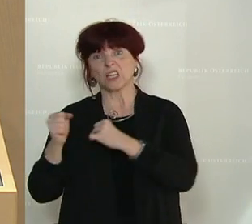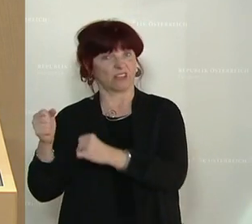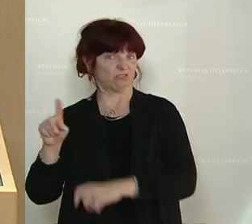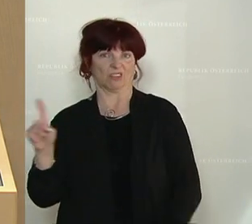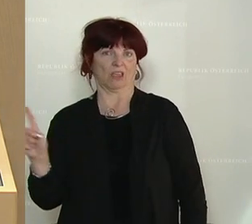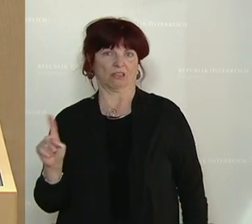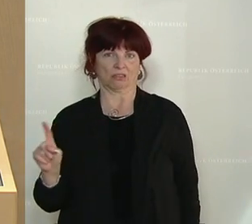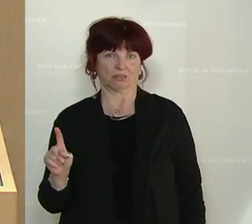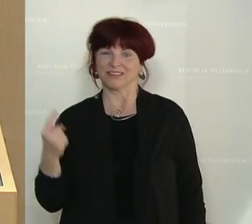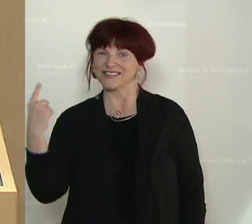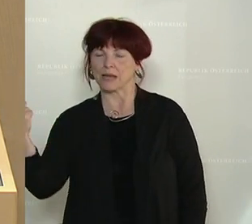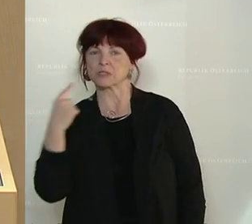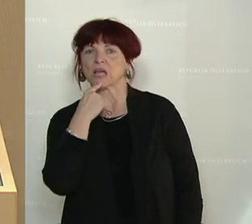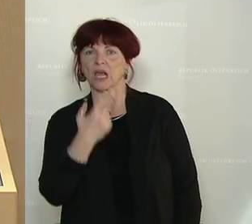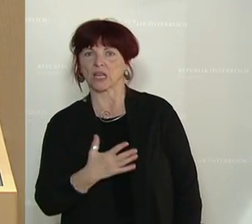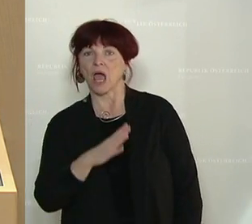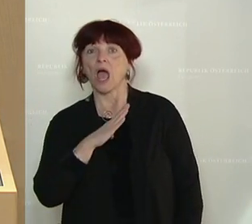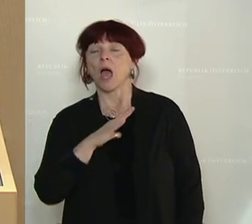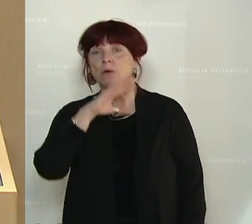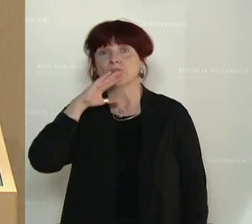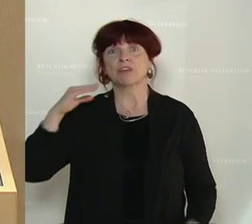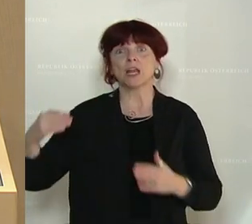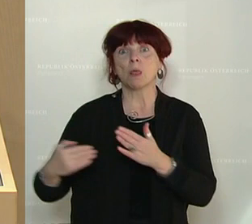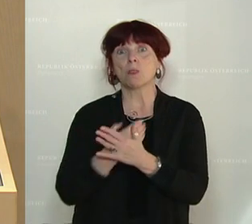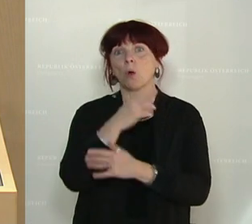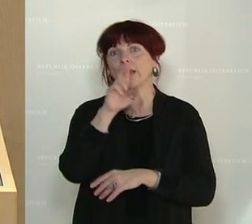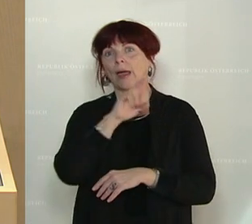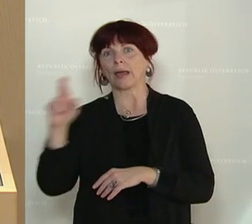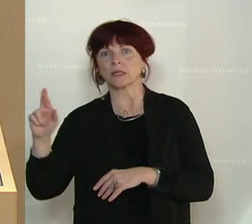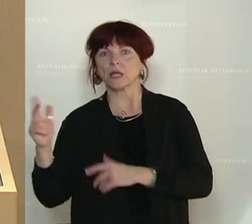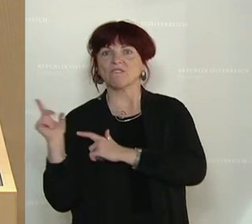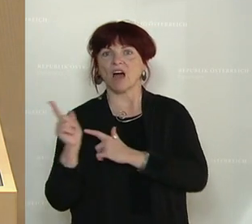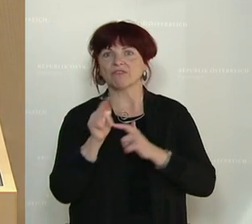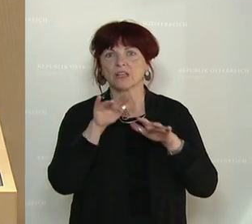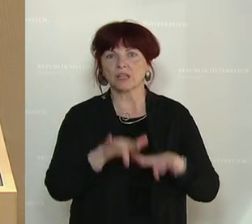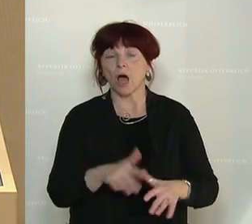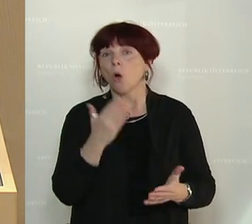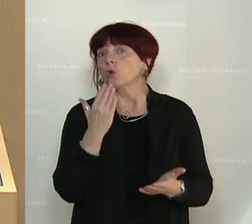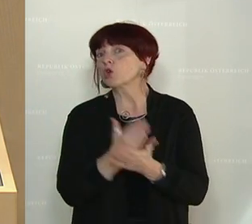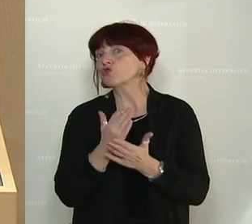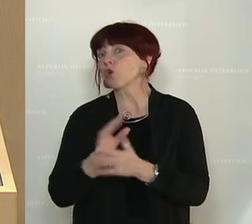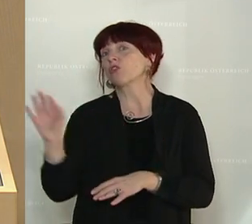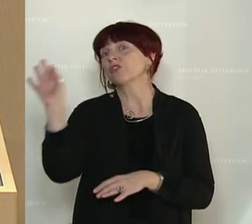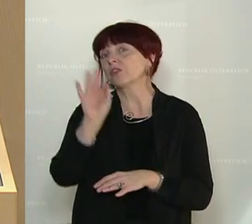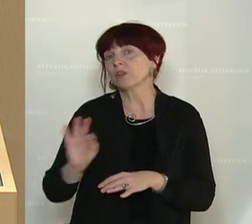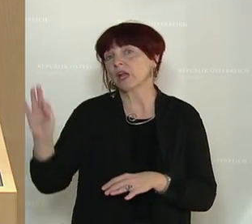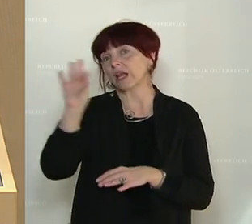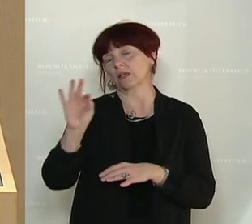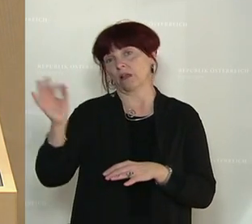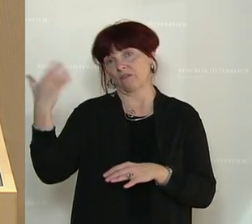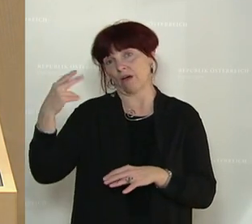Viele von den neuen Rechten sind bewaffnet oder wegen diverser Delikte verurteilt, darunter schwere